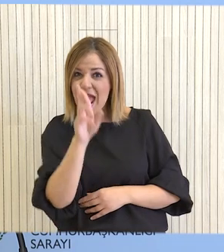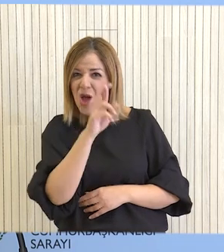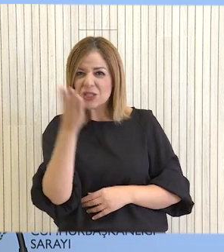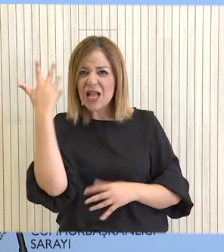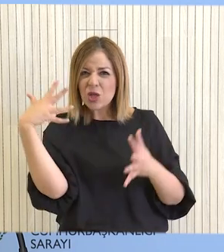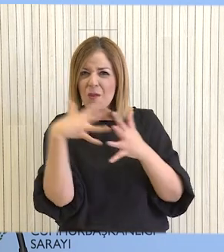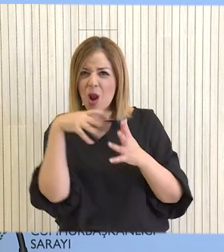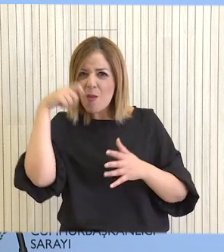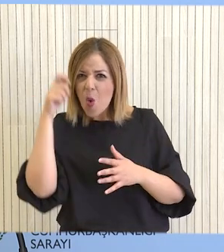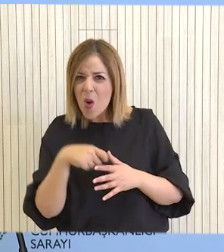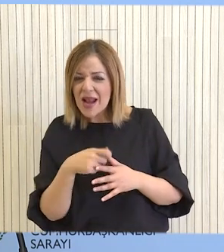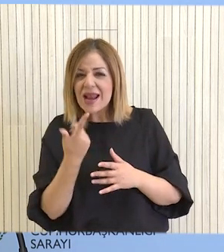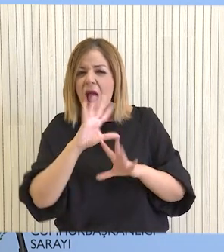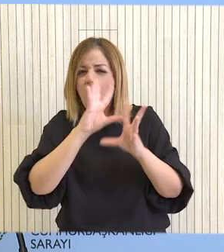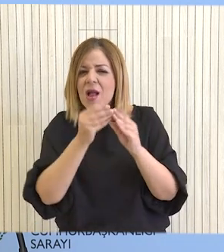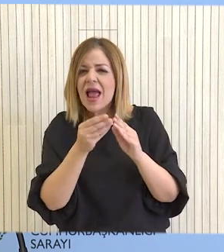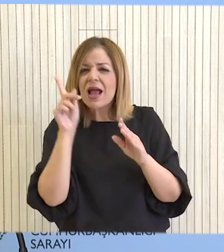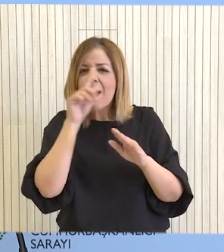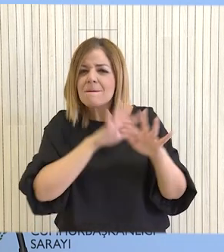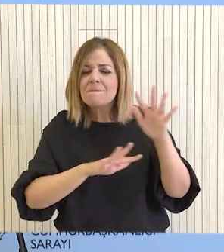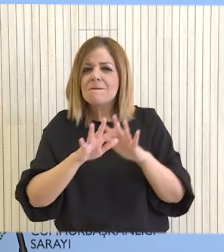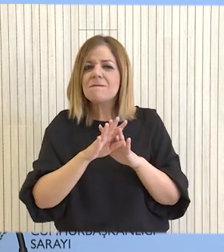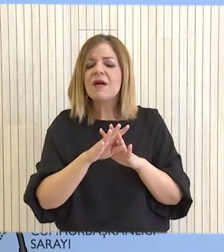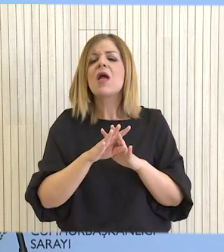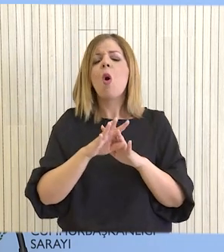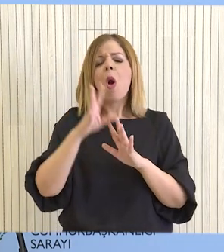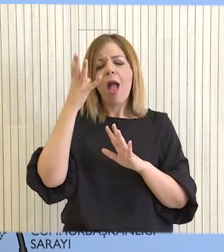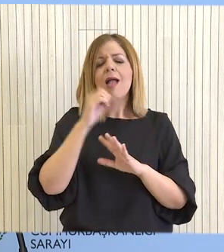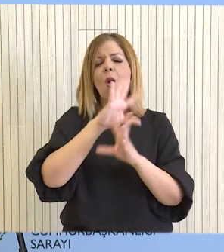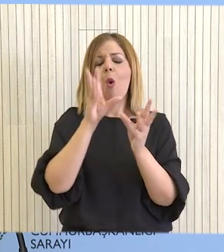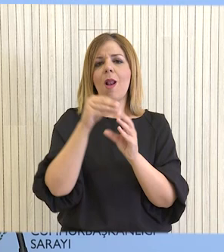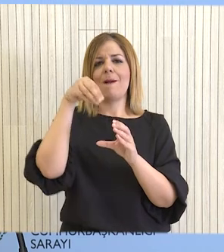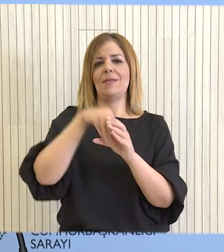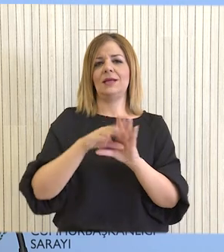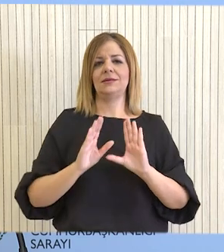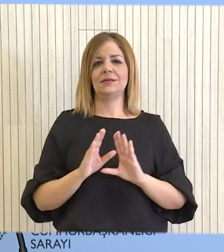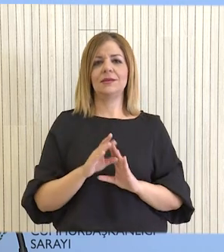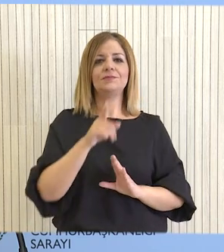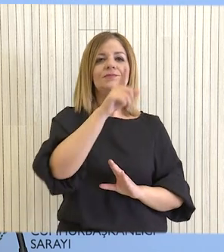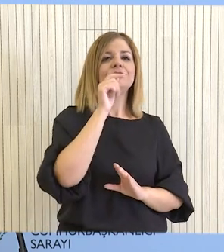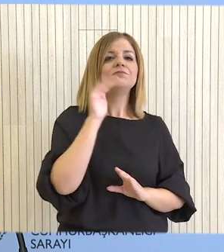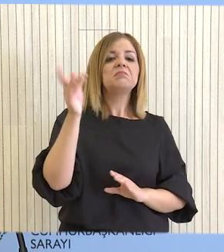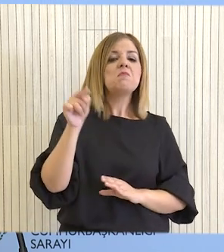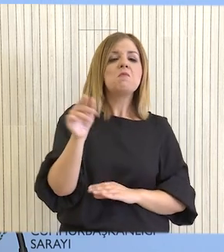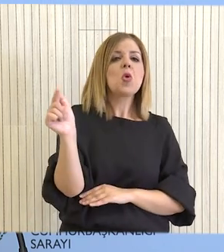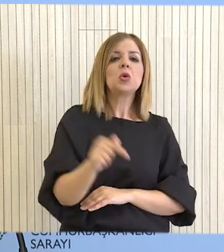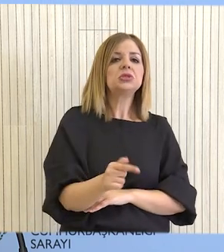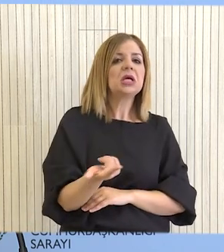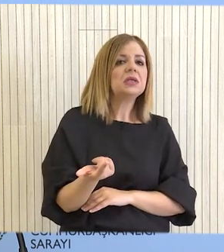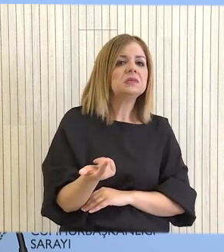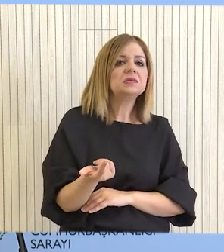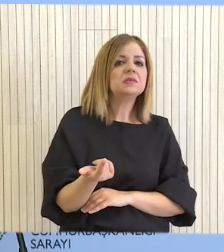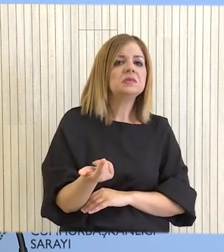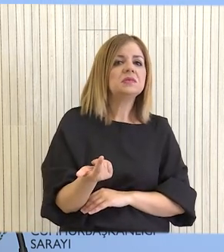Θα είναι στο πλαίσιο των παράγκαψης των κυρώσεων και ένιξε πλήμα του βρώμικου χρήματος Πότε θα τους αναμένουμε, πότε είναι οι υποθέσεις του δημοκρατίας